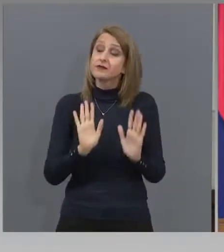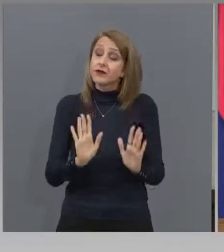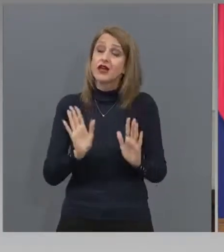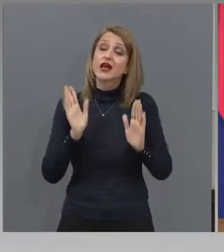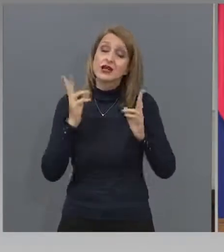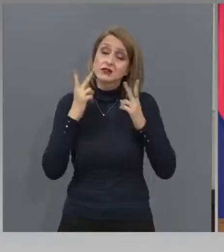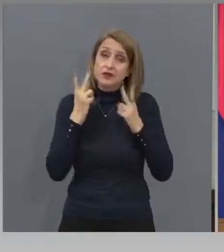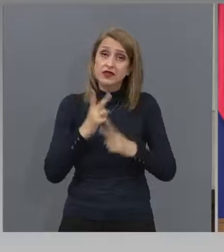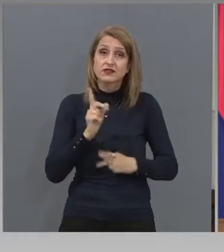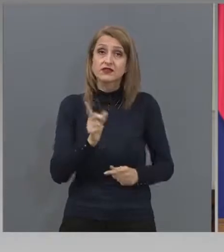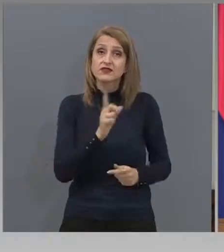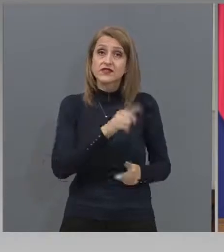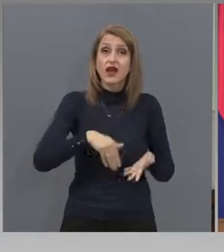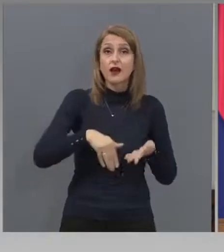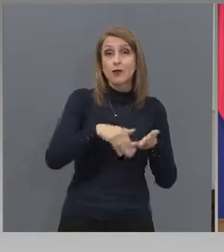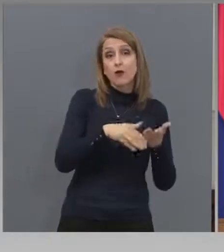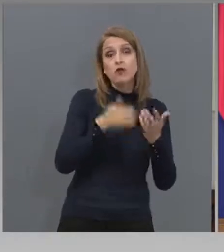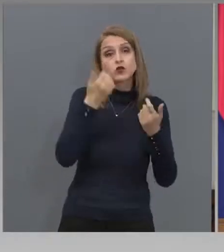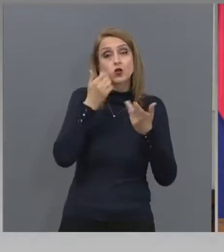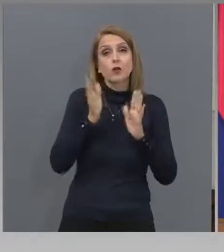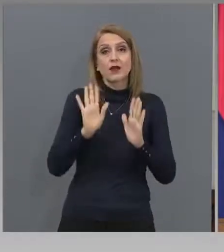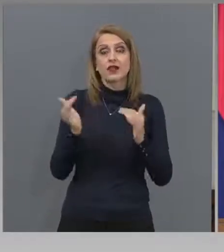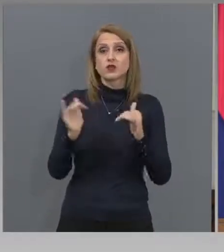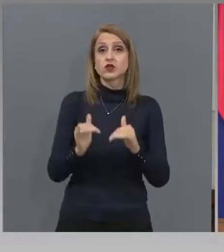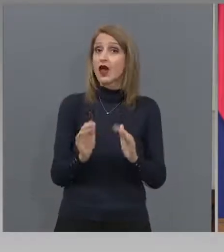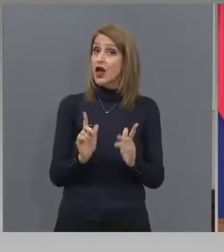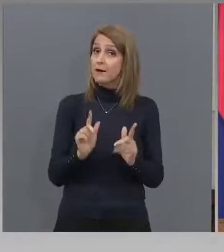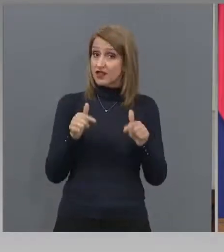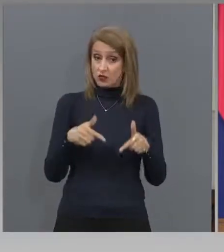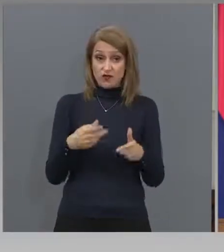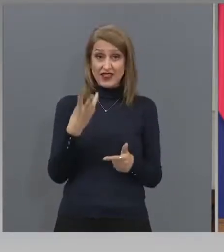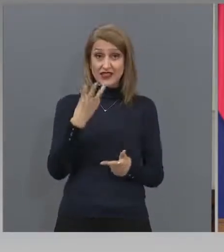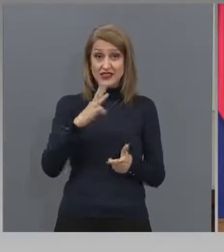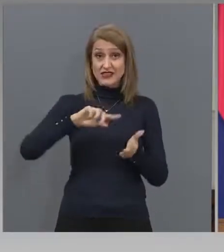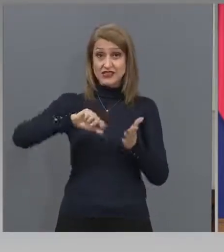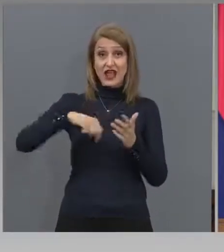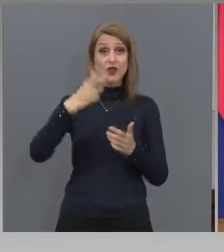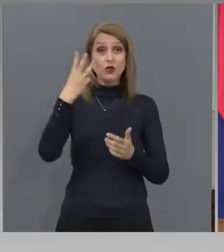е добре дошла, но това са 3,3 милиарда само за здравните системи.